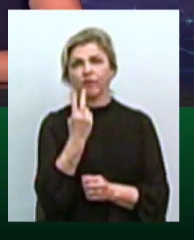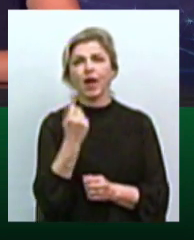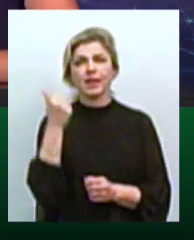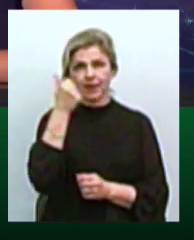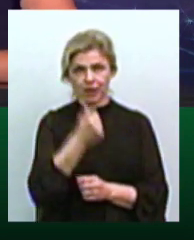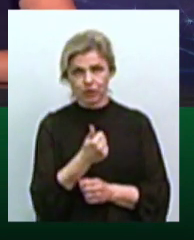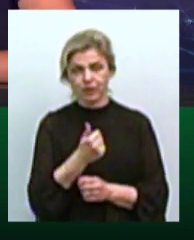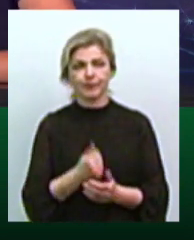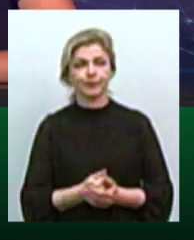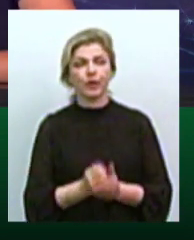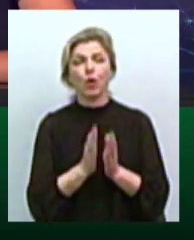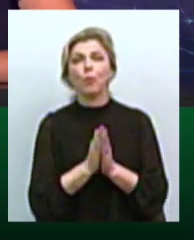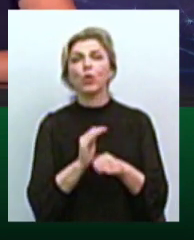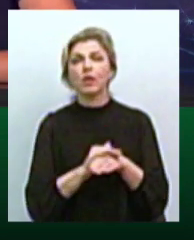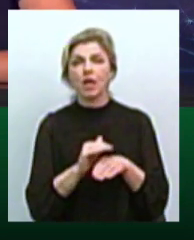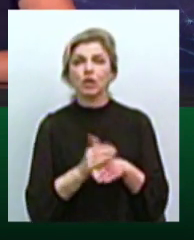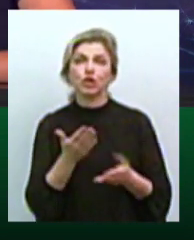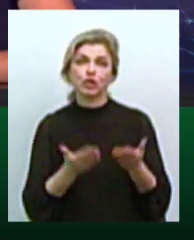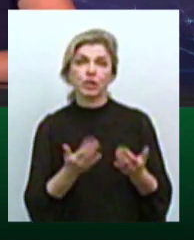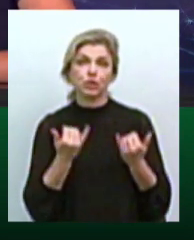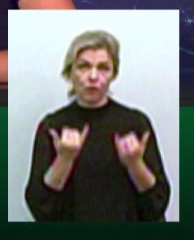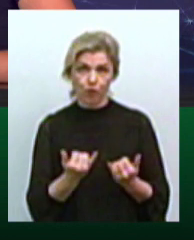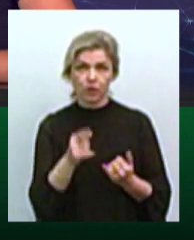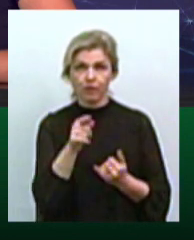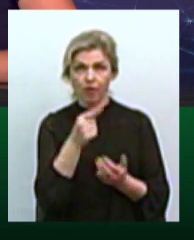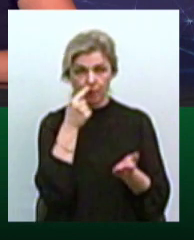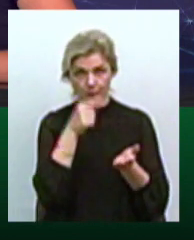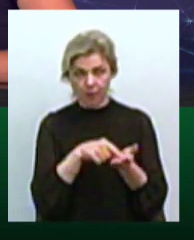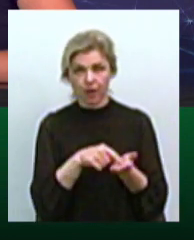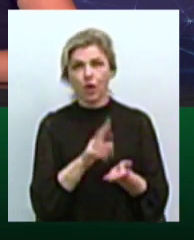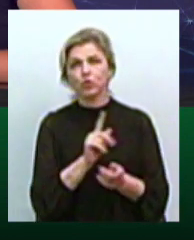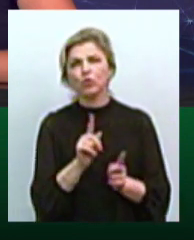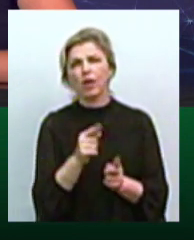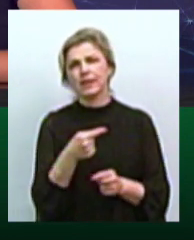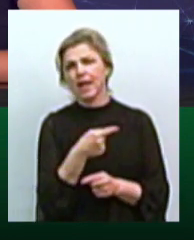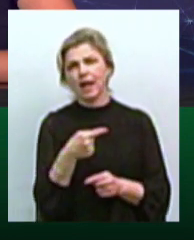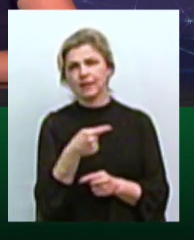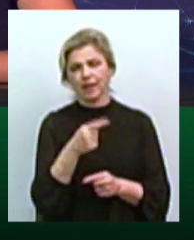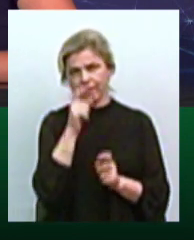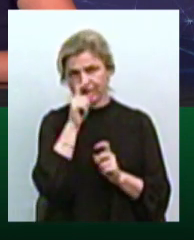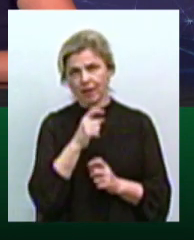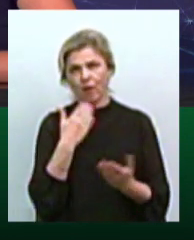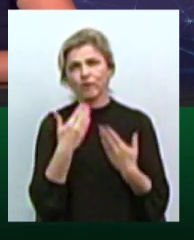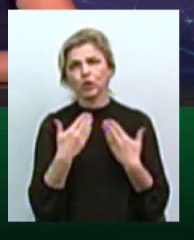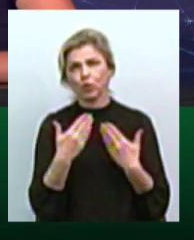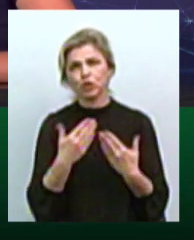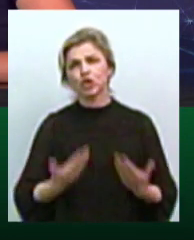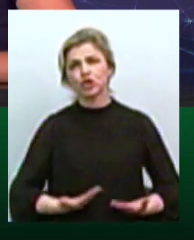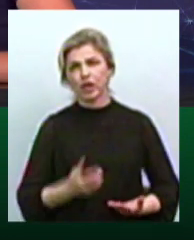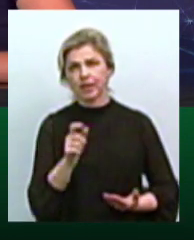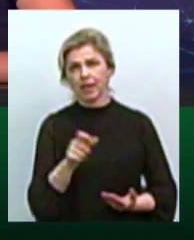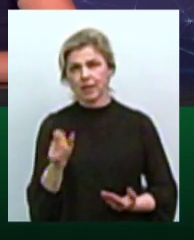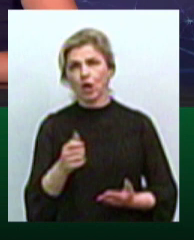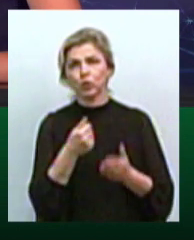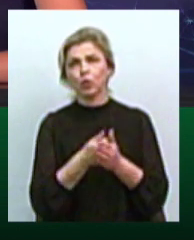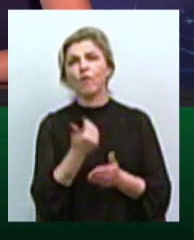зазначали, будь ласка, чи сьогодні ви стикалися з якимось негативним відношенням жителів до